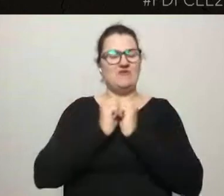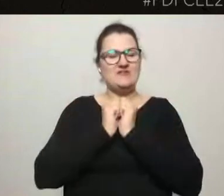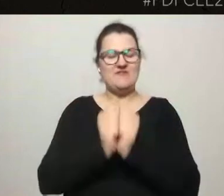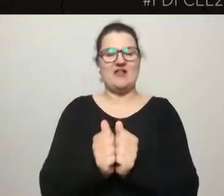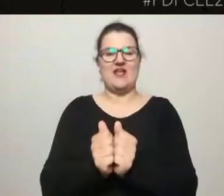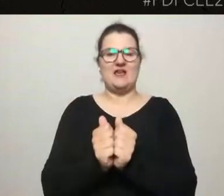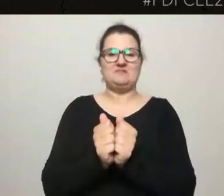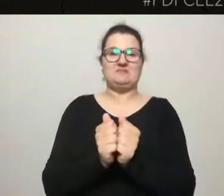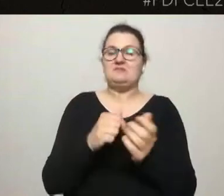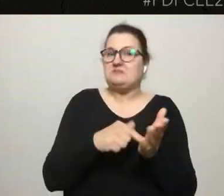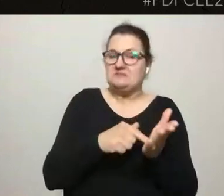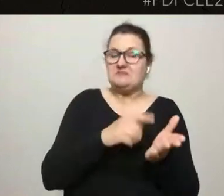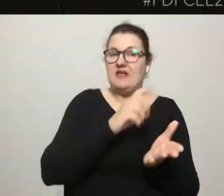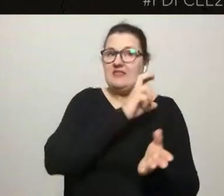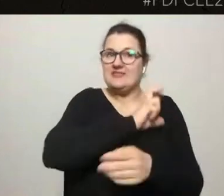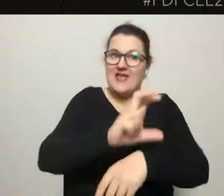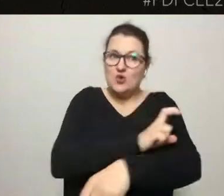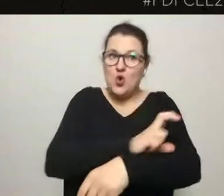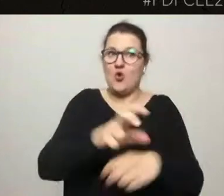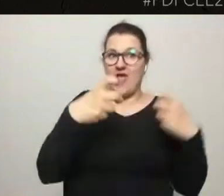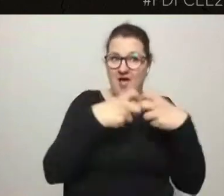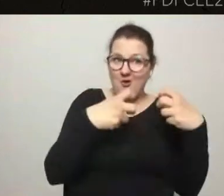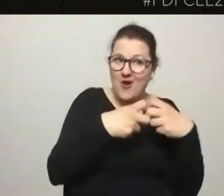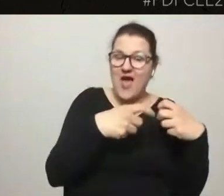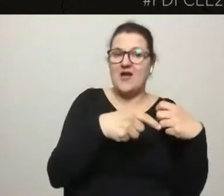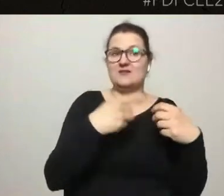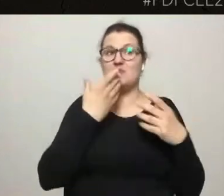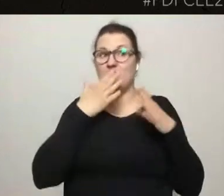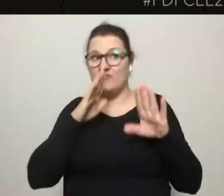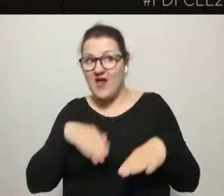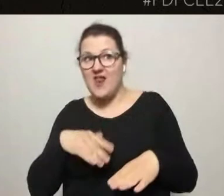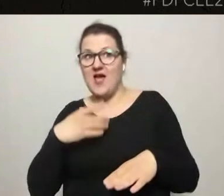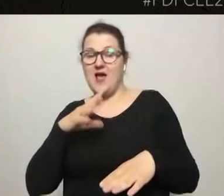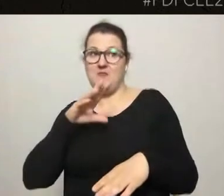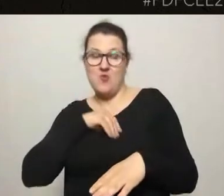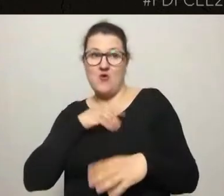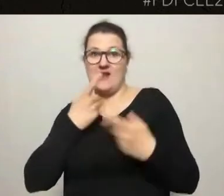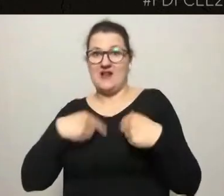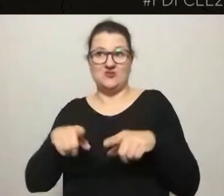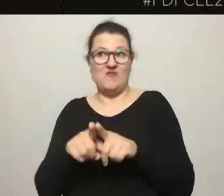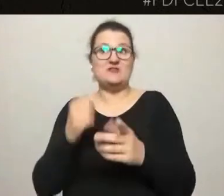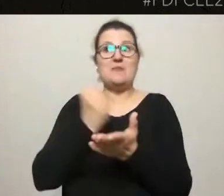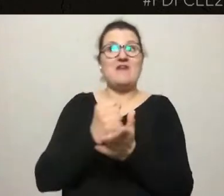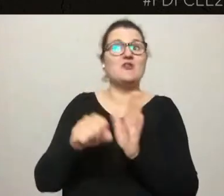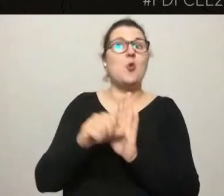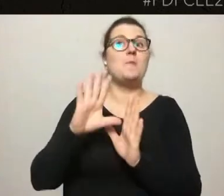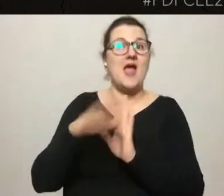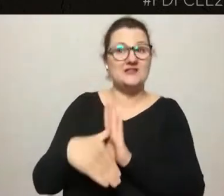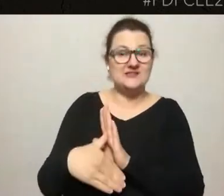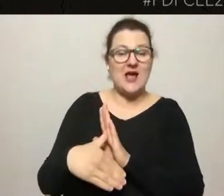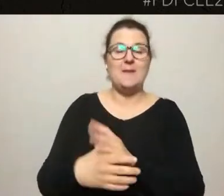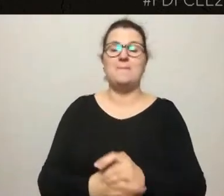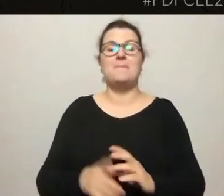faktycznie pozwala nam na realizację prawa do miasta? Bo pamiętajmy o tym dużym gronie wykluczonych.